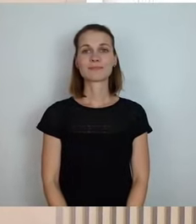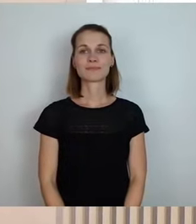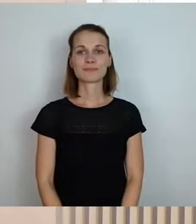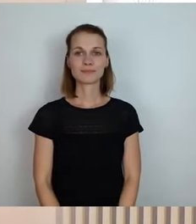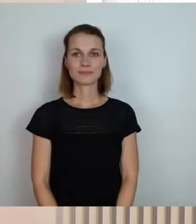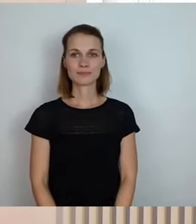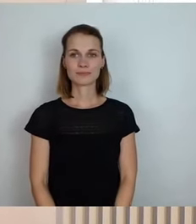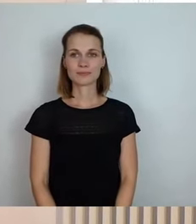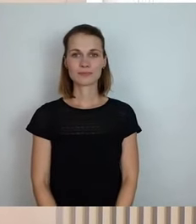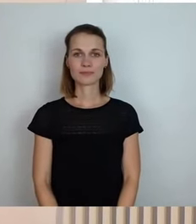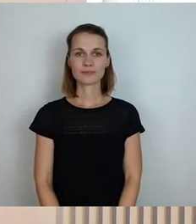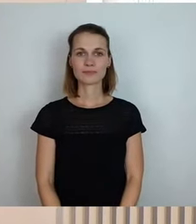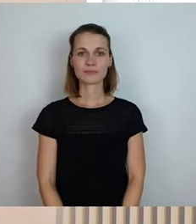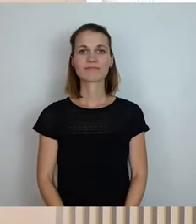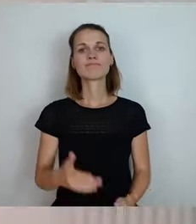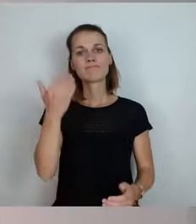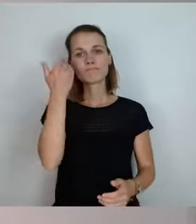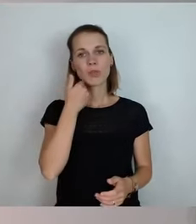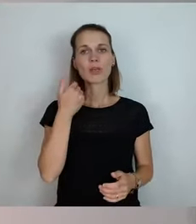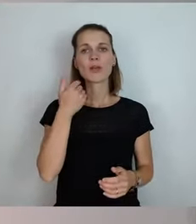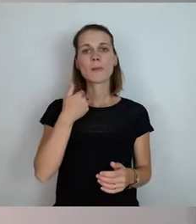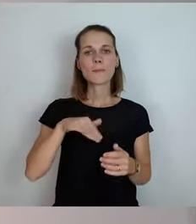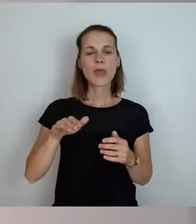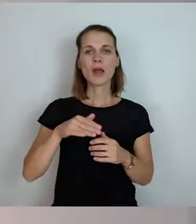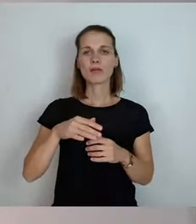Bitte um weitere Wortmeldungen, Fragen.